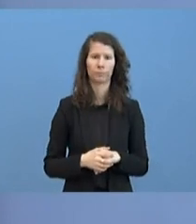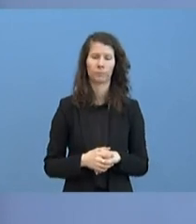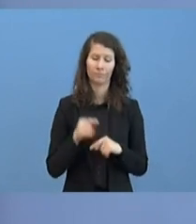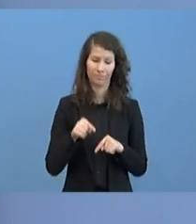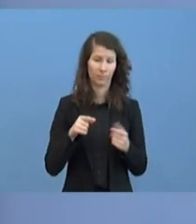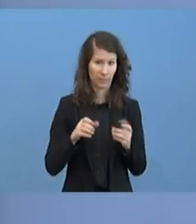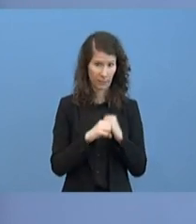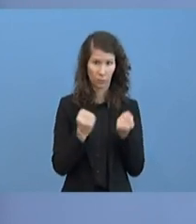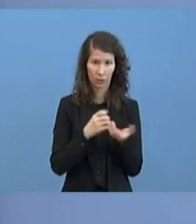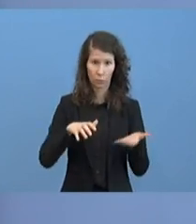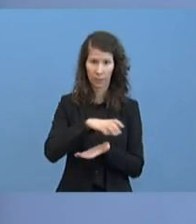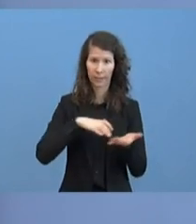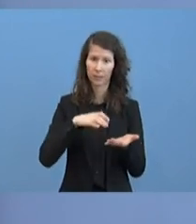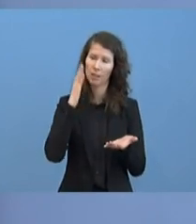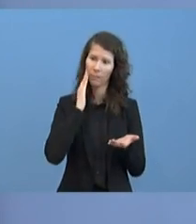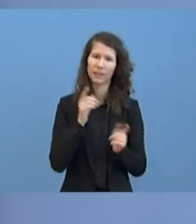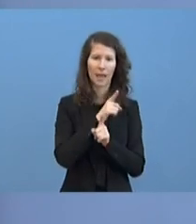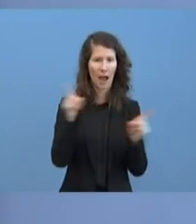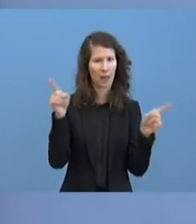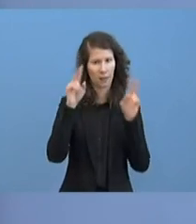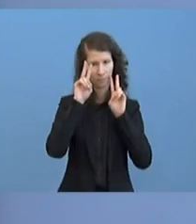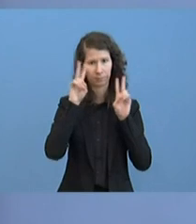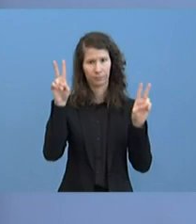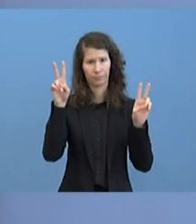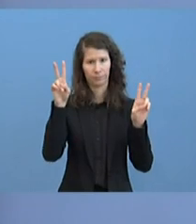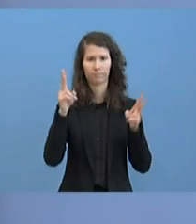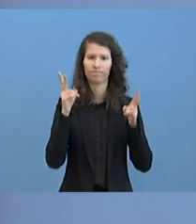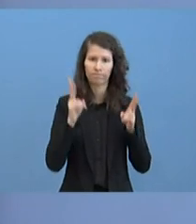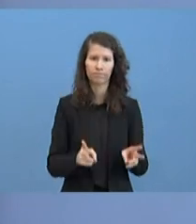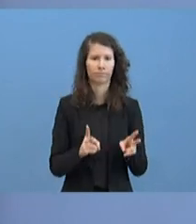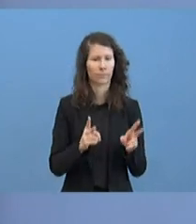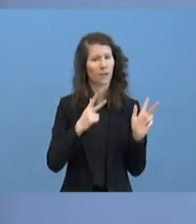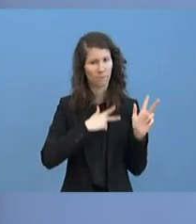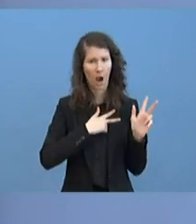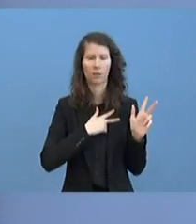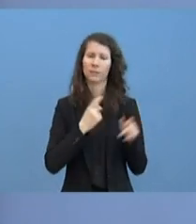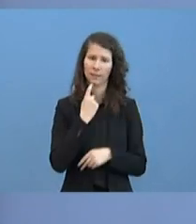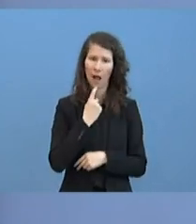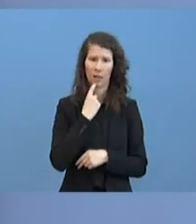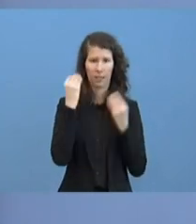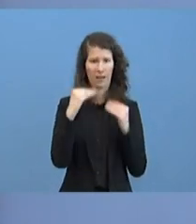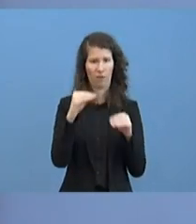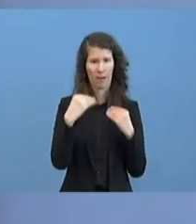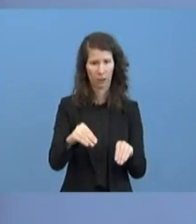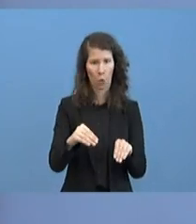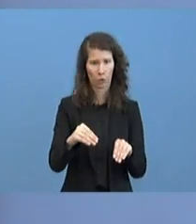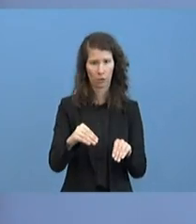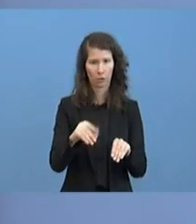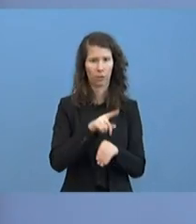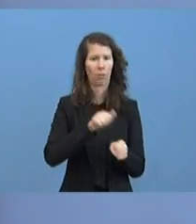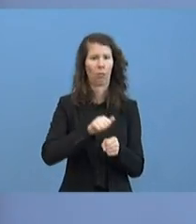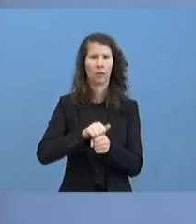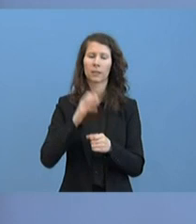darauf achten sollten, dass die Bürgerinnen und Bürger verlässliche Informationen bekommen und wir gemeinsam daran arbeiten sollen, das öffentliche Bild